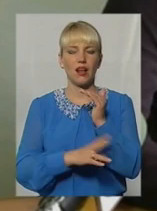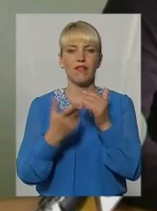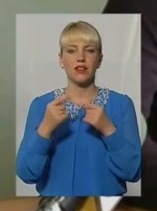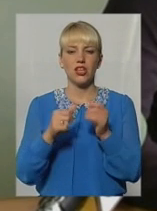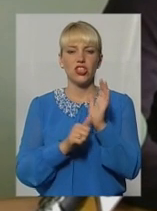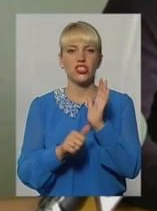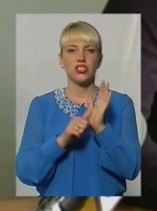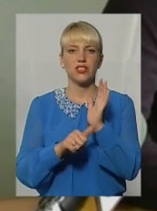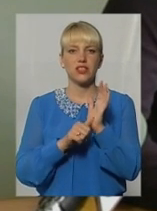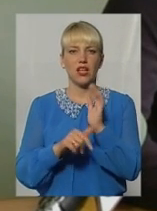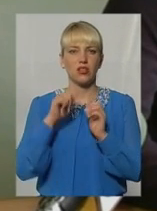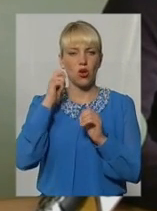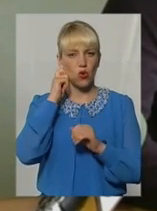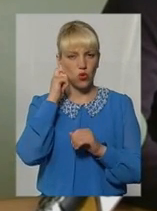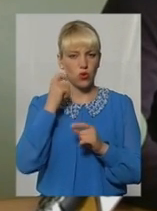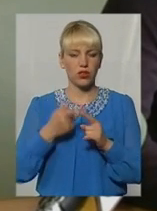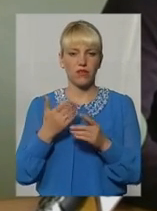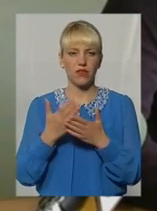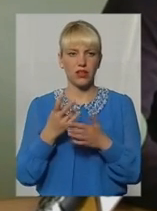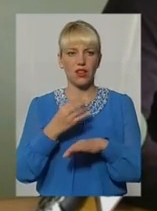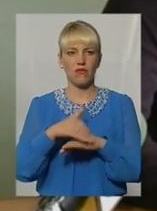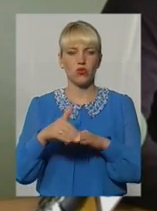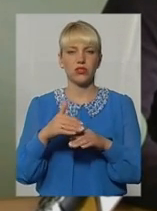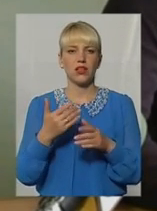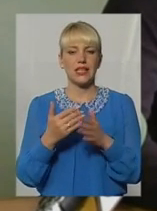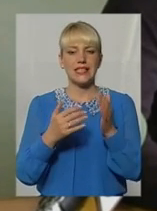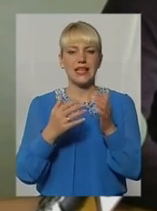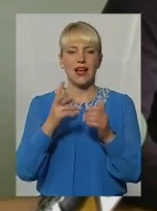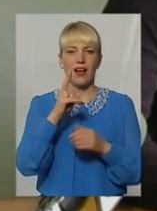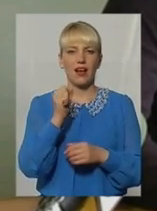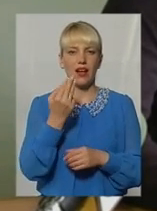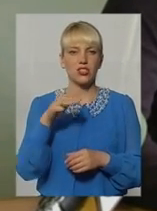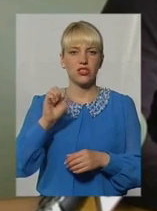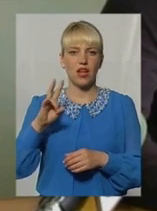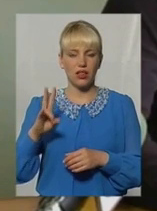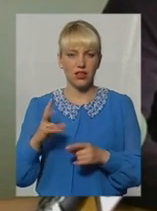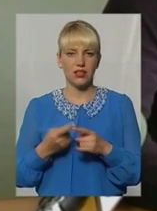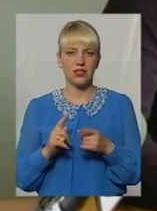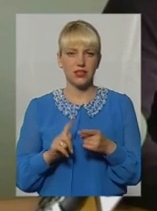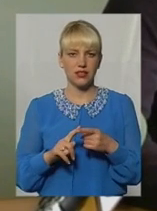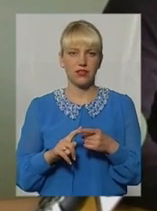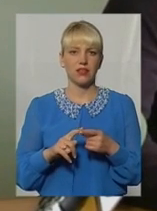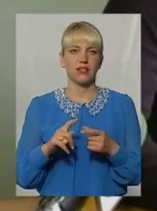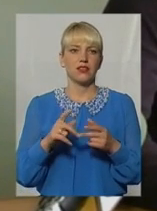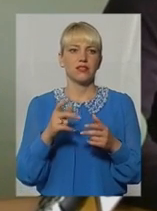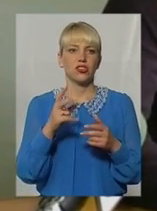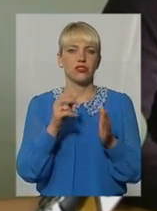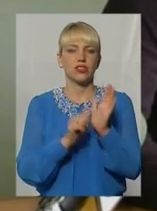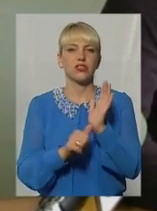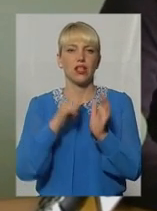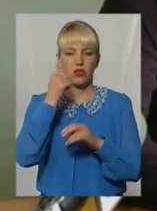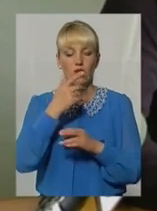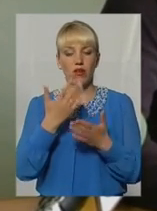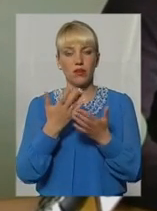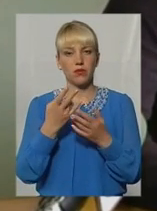середній вік каштанів складає 80 років. Що є вже дані, при нормативах експлуатації, нормальній